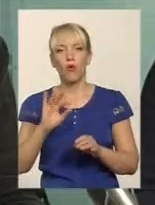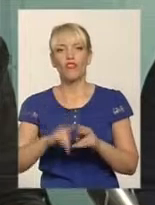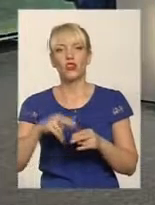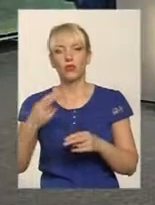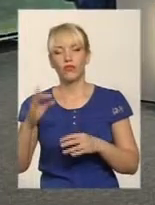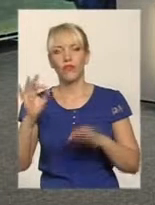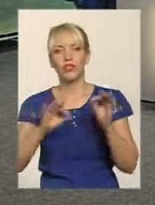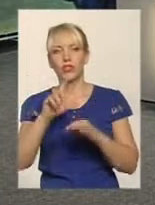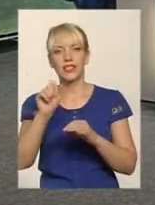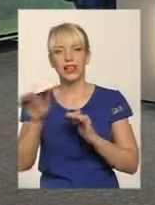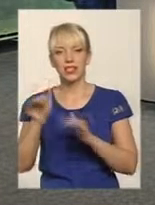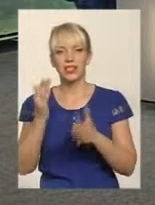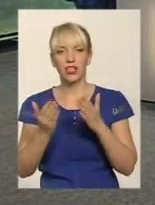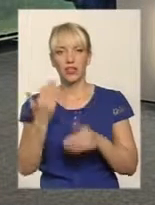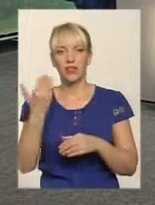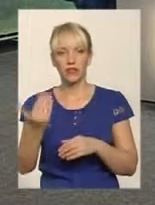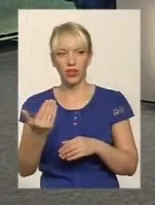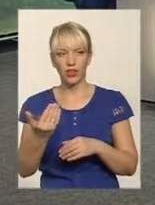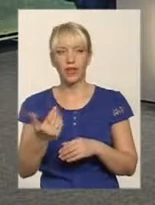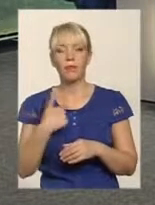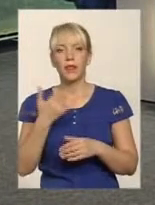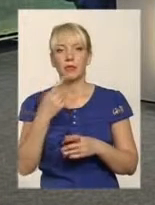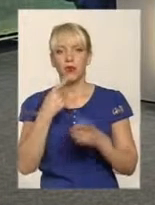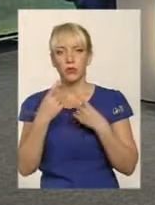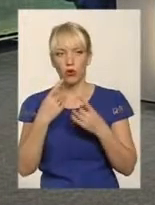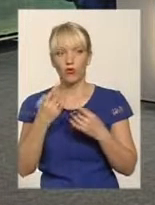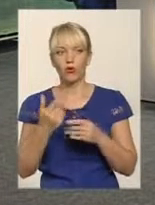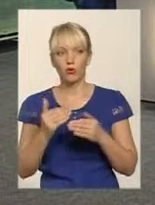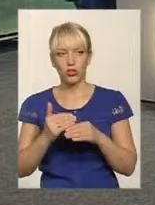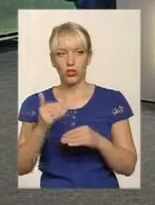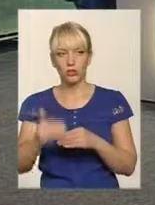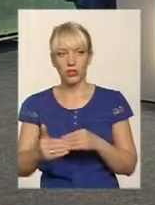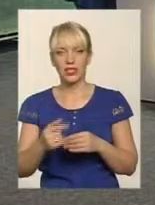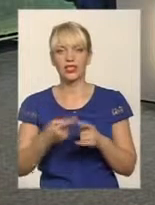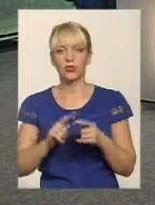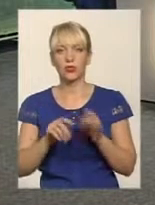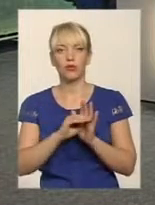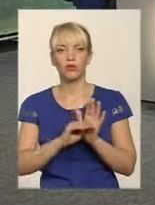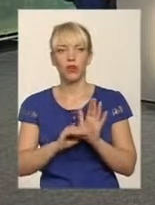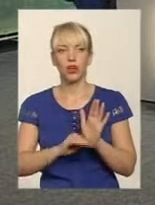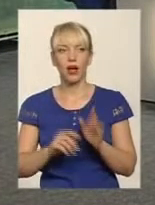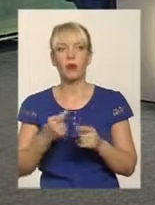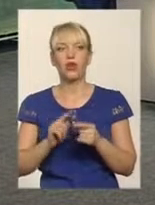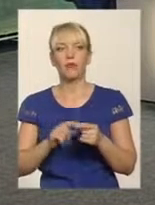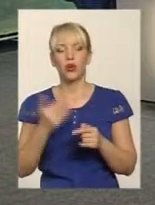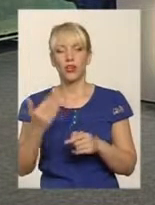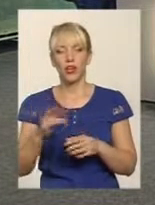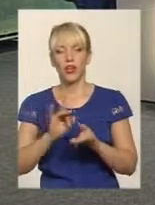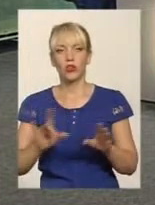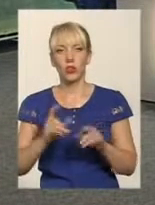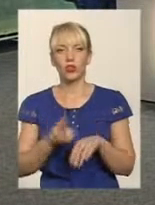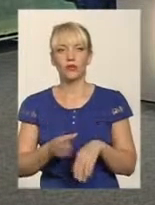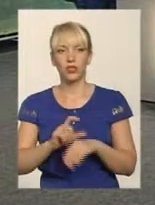Тобто, якщо ви надумали зробити проведенню... про це поговоримо згодом, і про цю програму, і, мабуть, про неї більше розкажуть